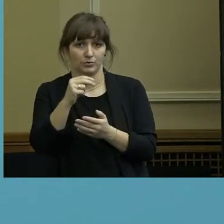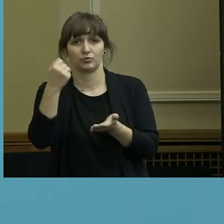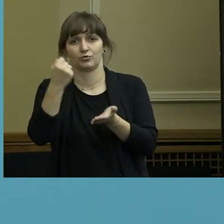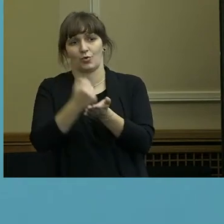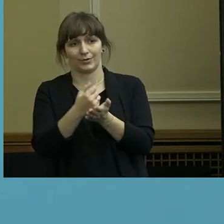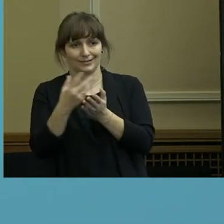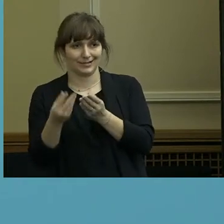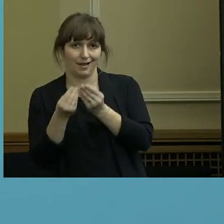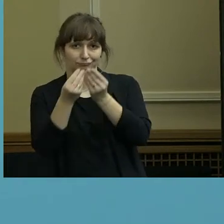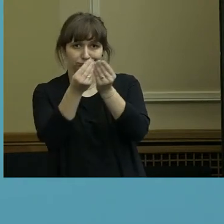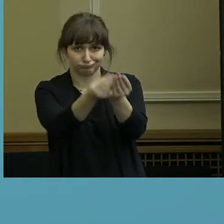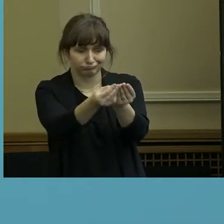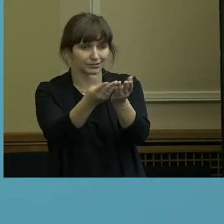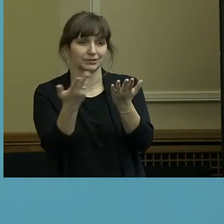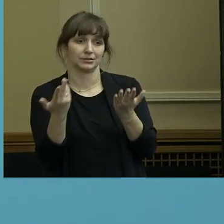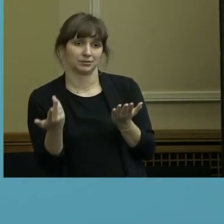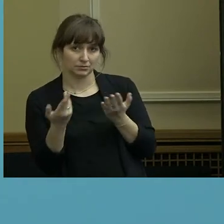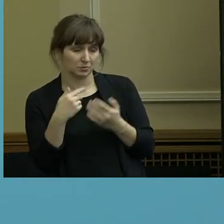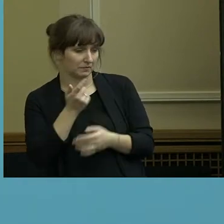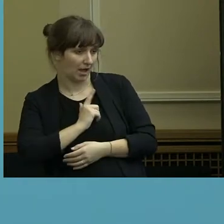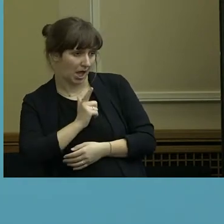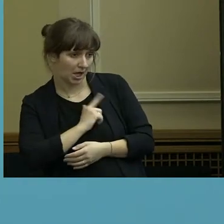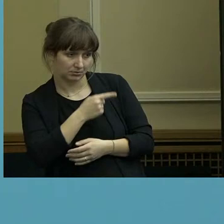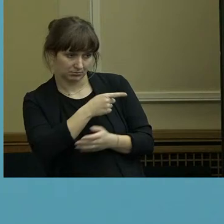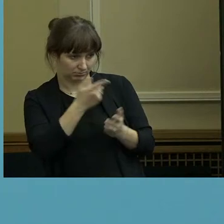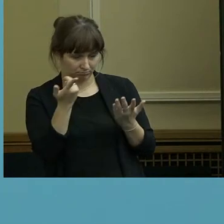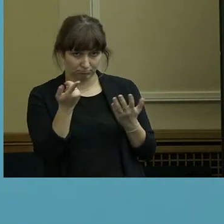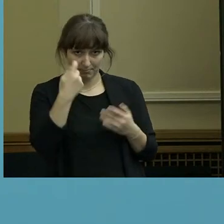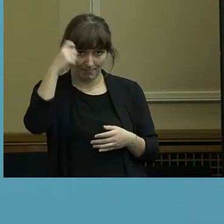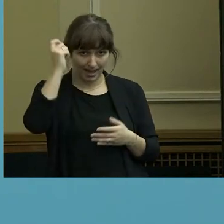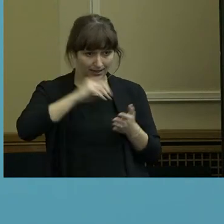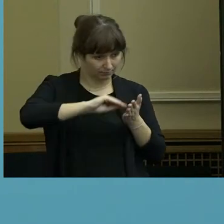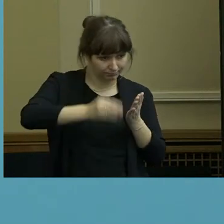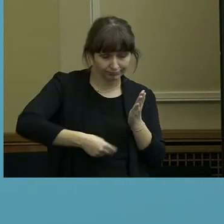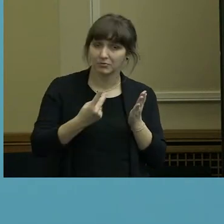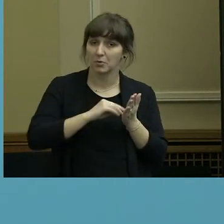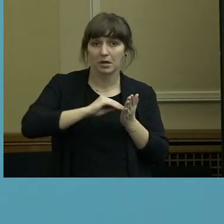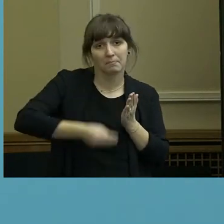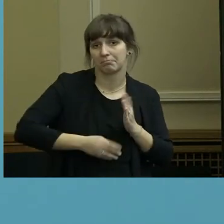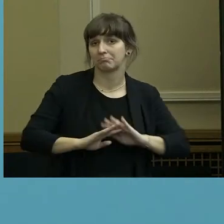haben und warten, ob wir das unterschreiben oder ob wir das nicht unterschreiben. Das heißt also damit